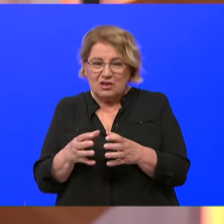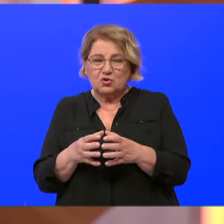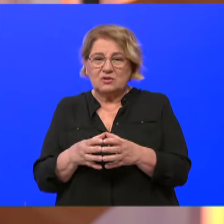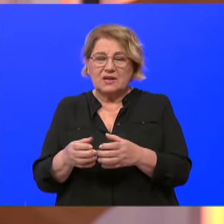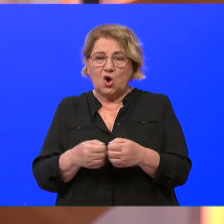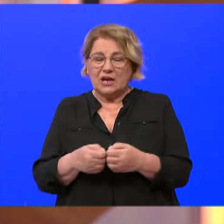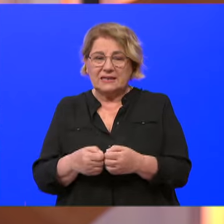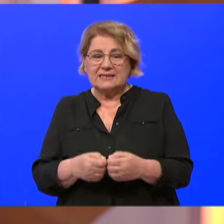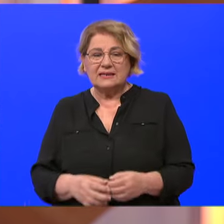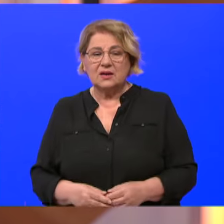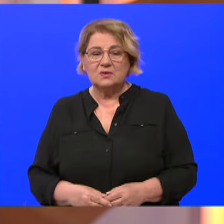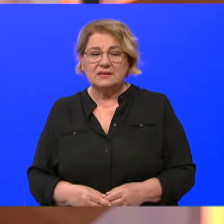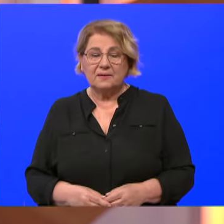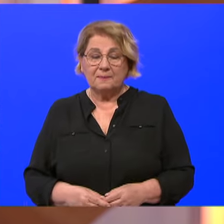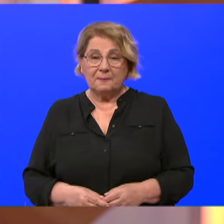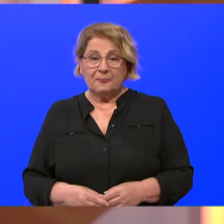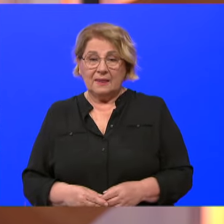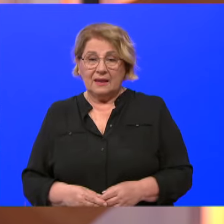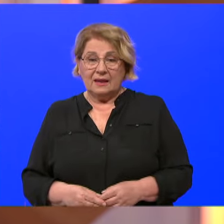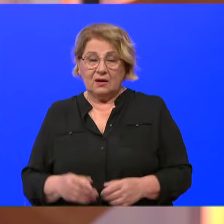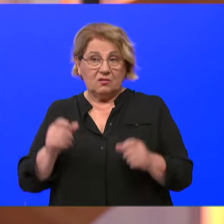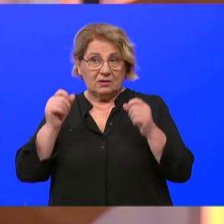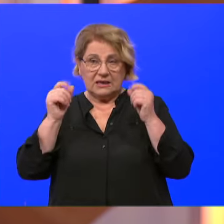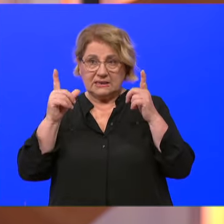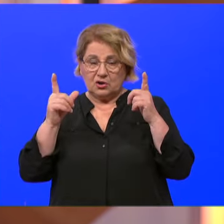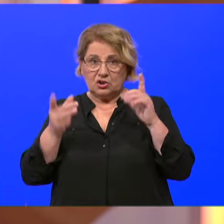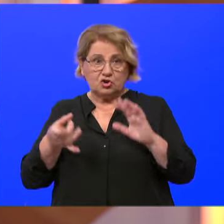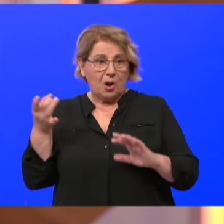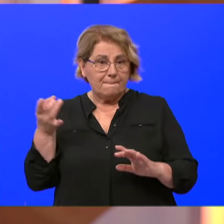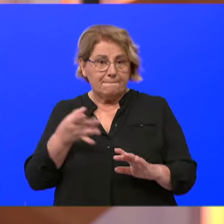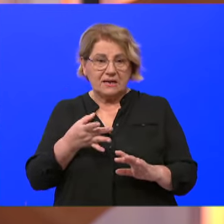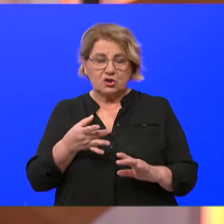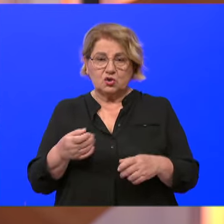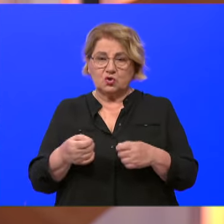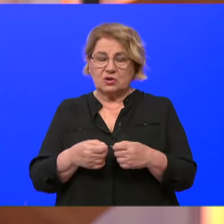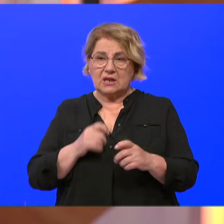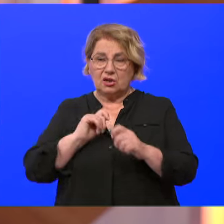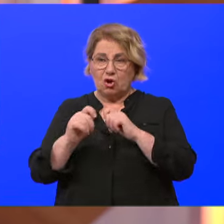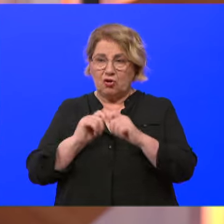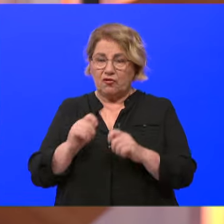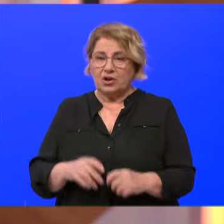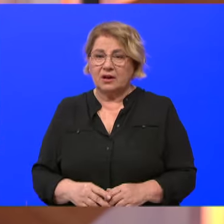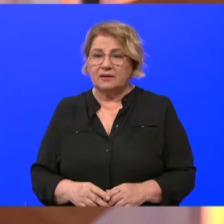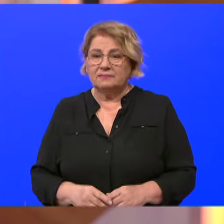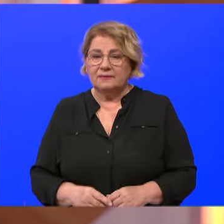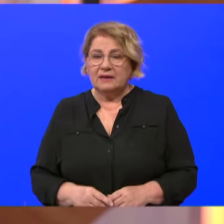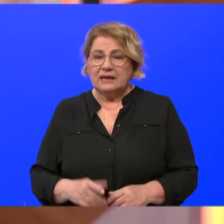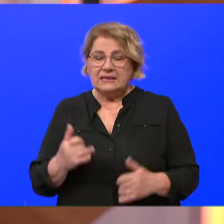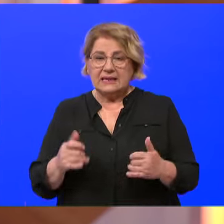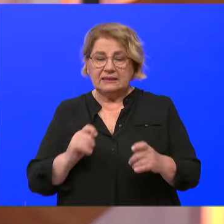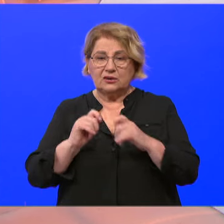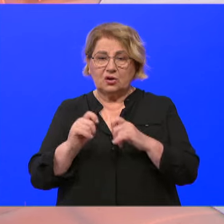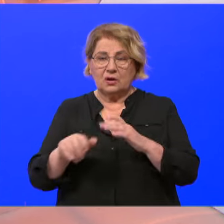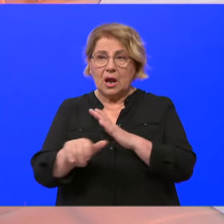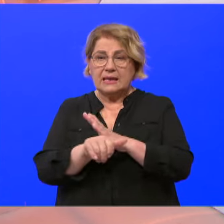organiziramo se. Ovo je iznenađujuće, brzo smo se dogovorili i dogovoramo